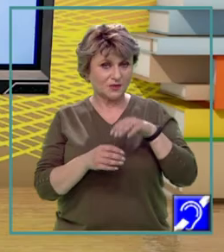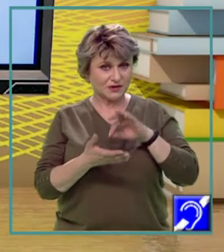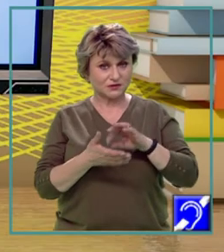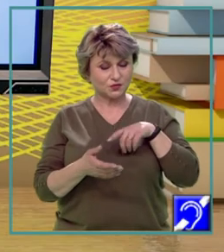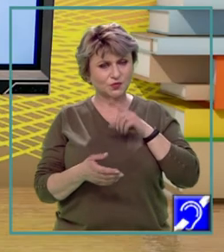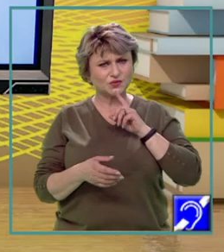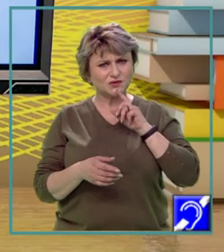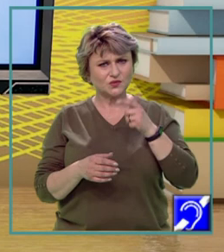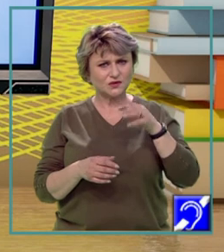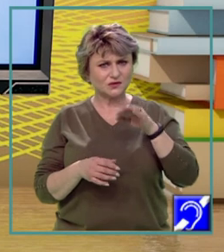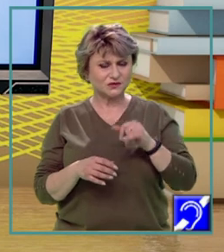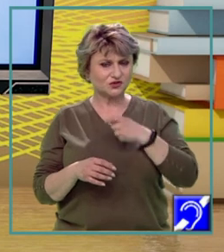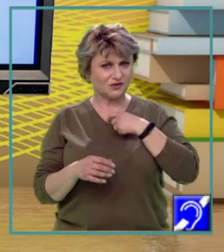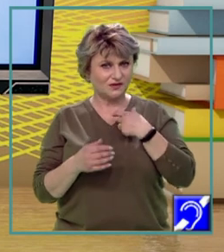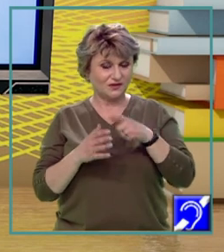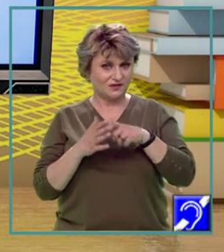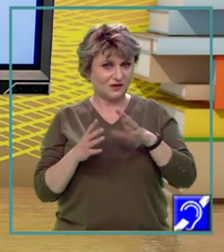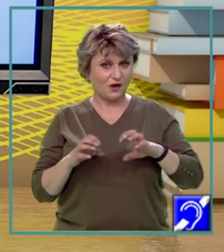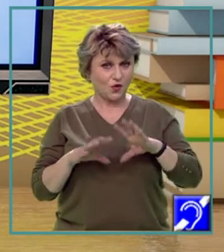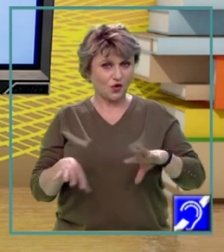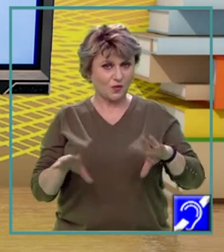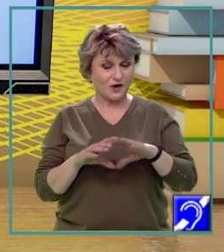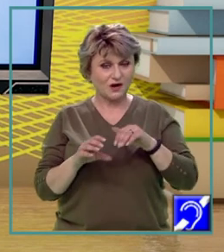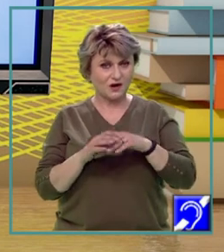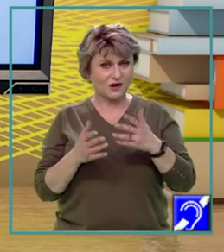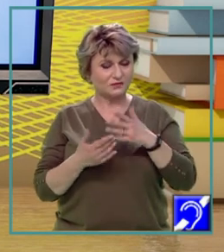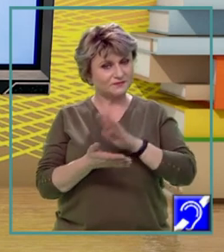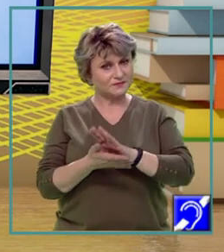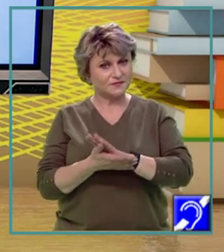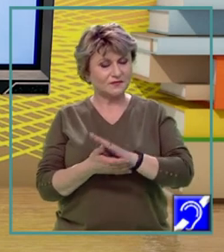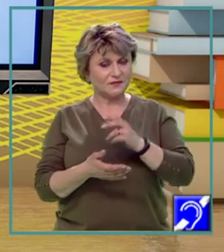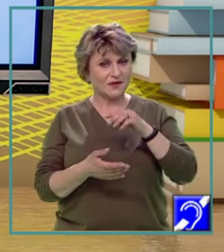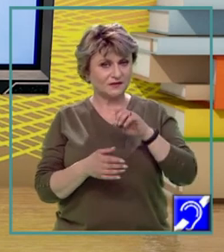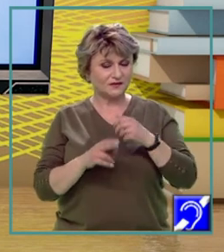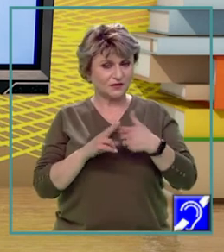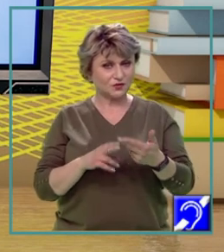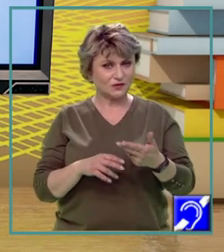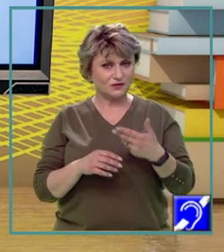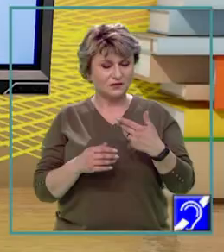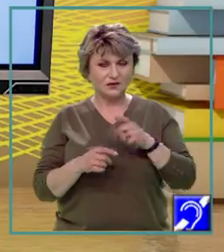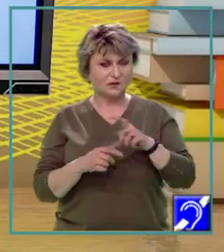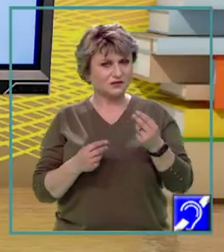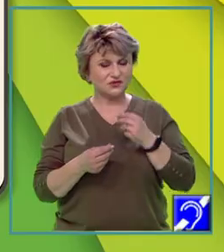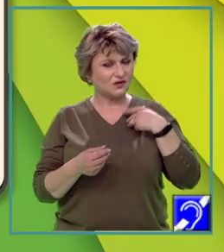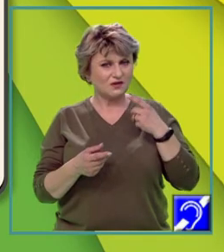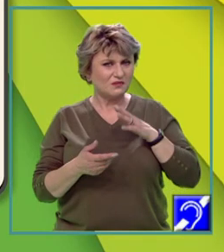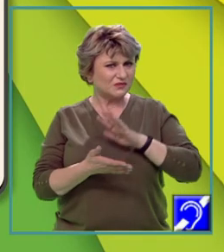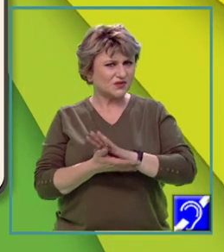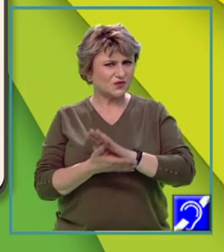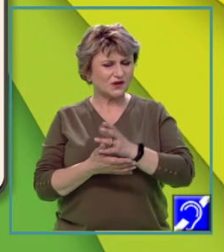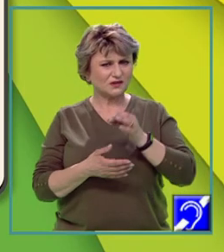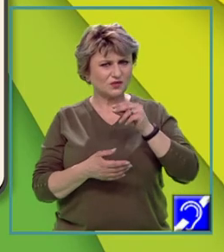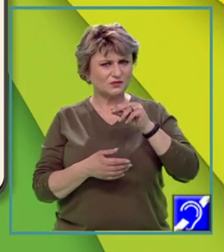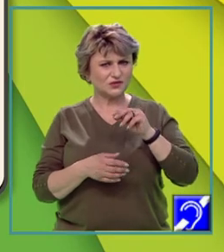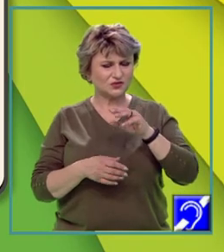sunt puține unitățile geografice din Europa în care s-au păstrat medii naturale, datorită presiunii antropice,